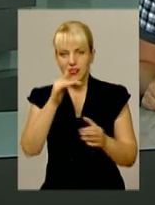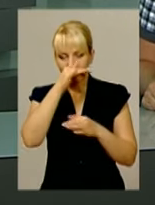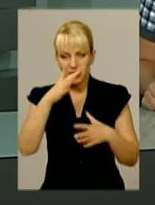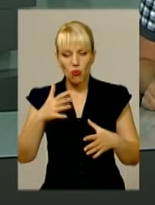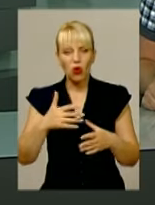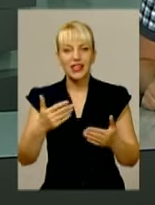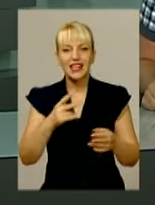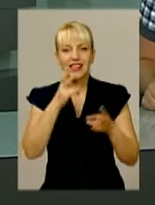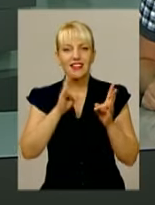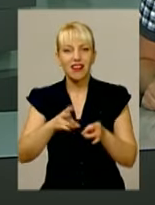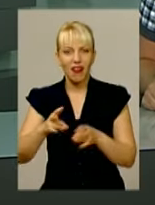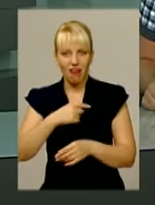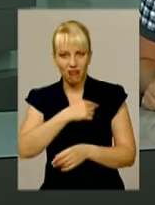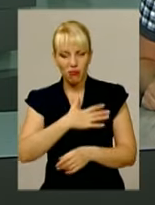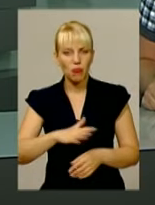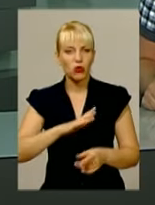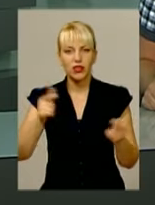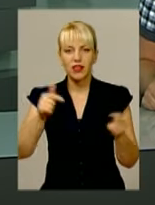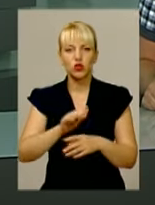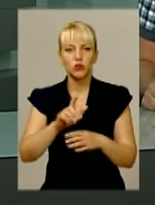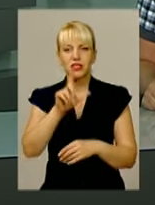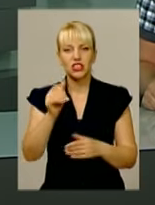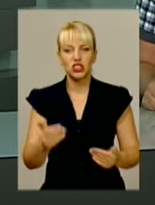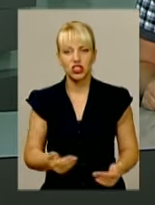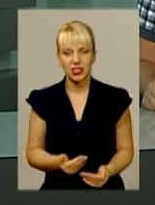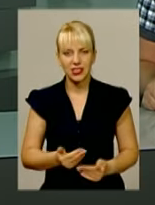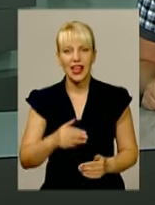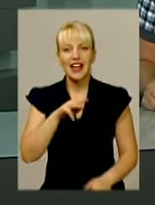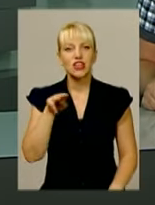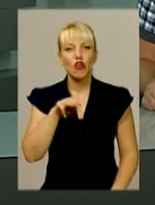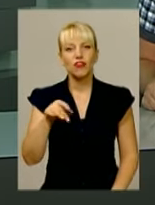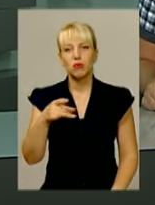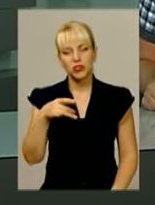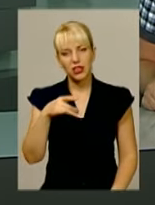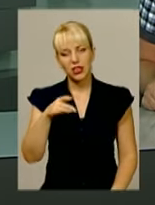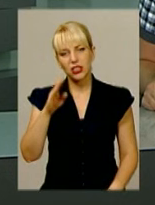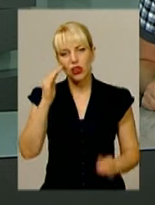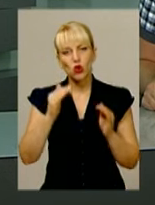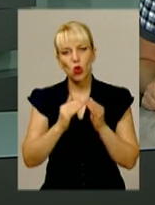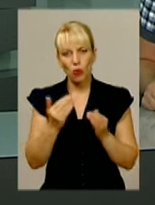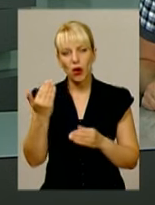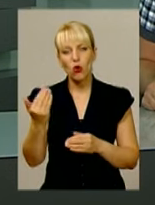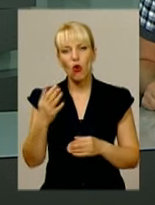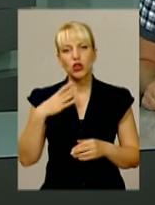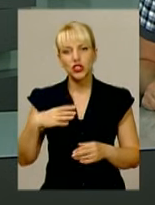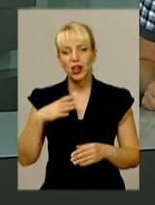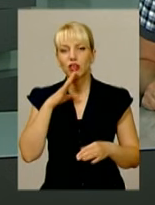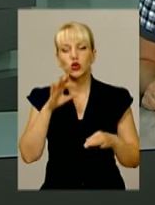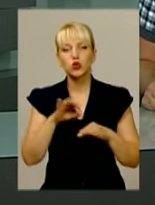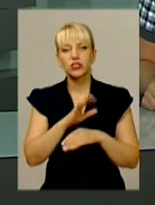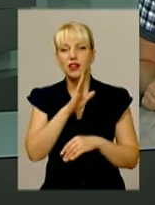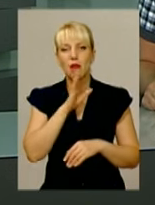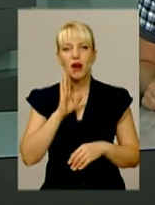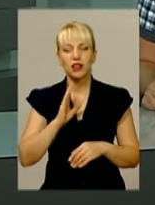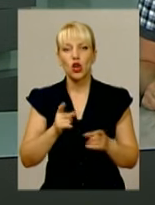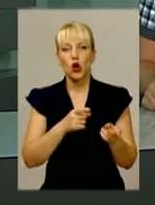-річний Дмитро Загородній був призваний з села Рідка Теофіпольського району. Вдома його чекали дружина та мати. Готується